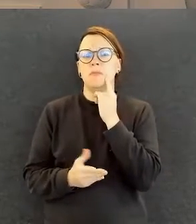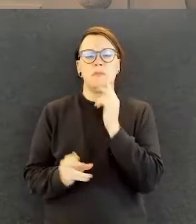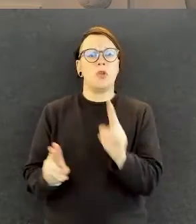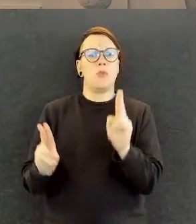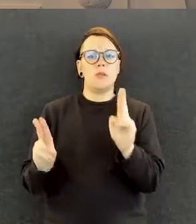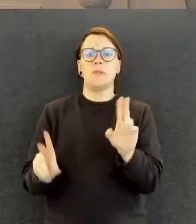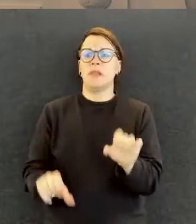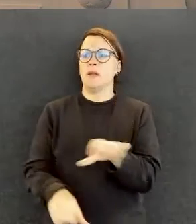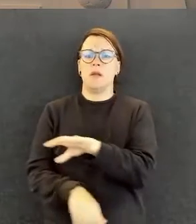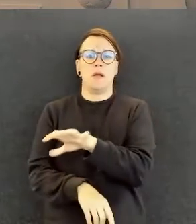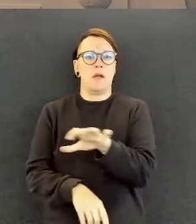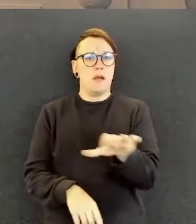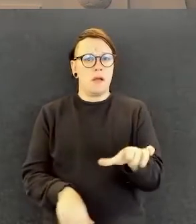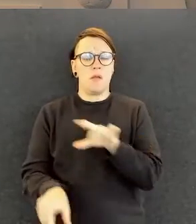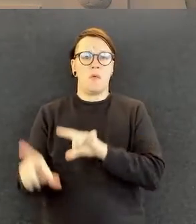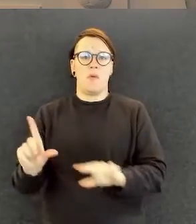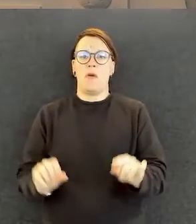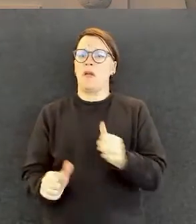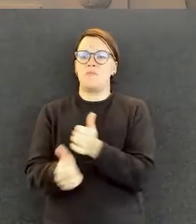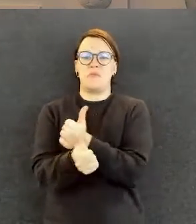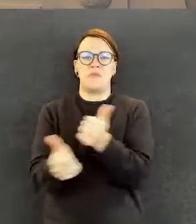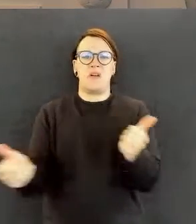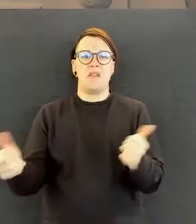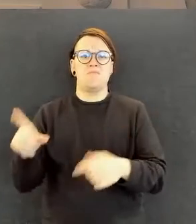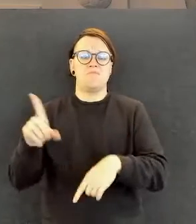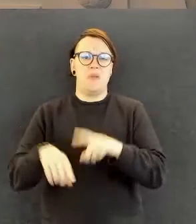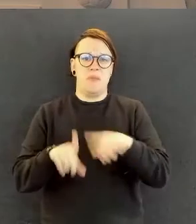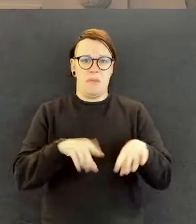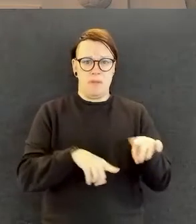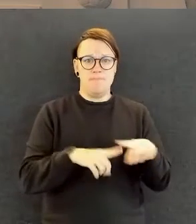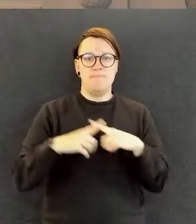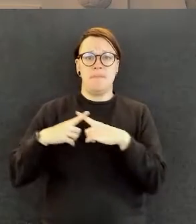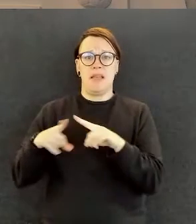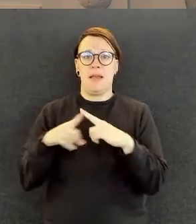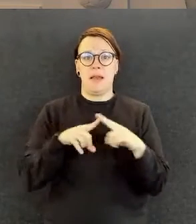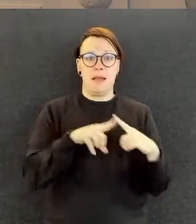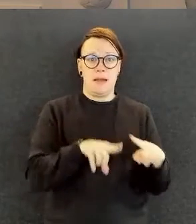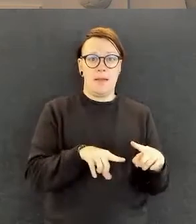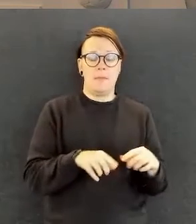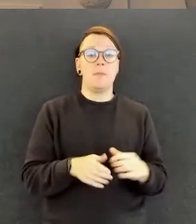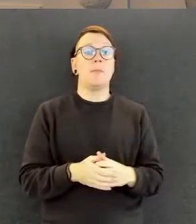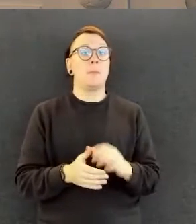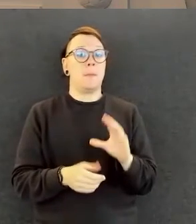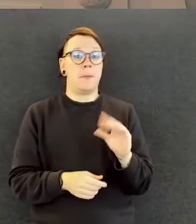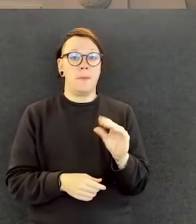asiassa se, että me ollaan kaikki erilaisia, niin myös se, että me ollaan eri ikäisiä. Me ollaan eri elämänvaiheessa.